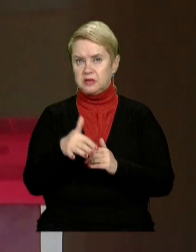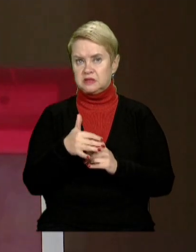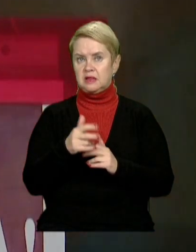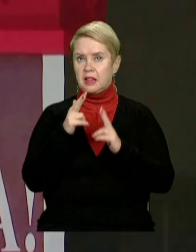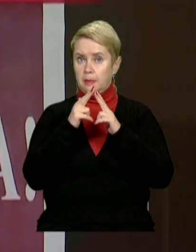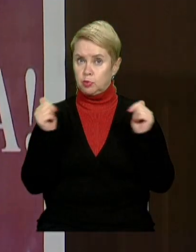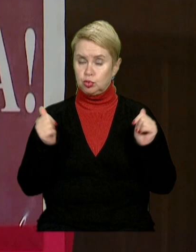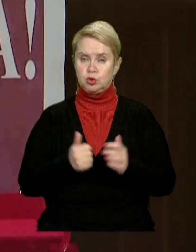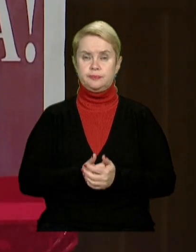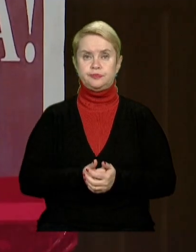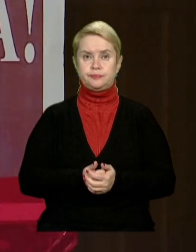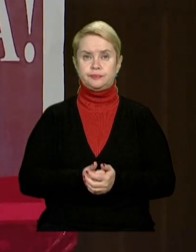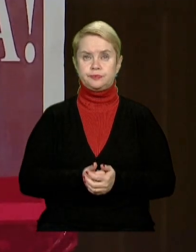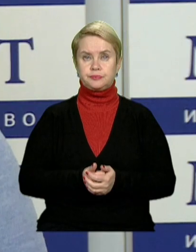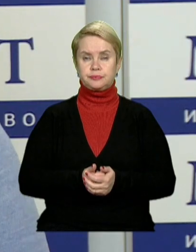на Дніпропетровщині.